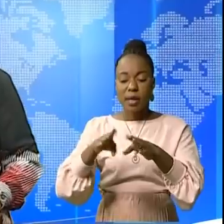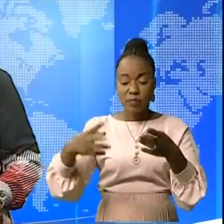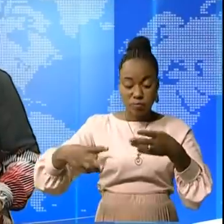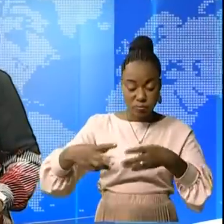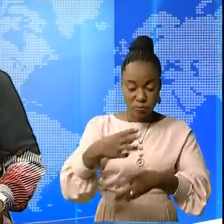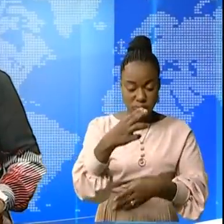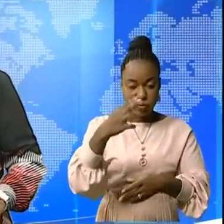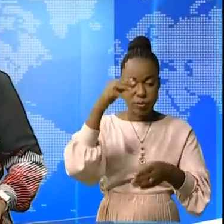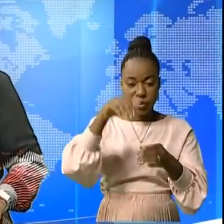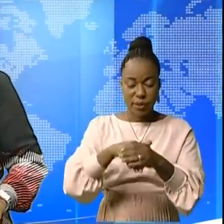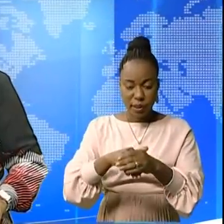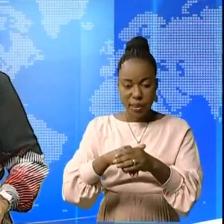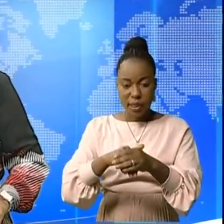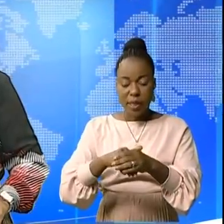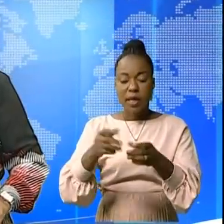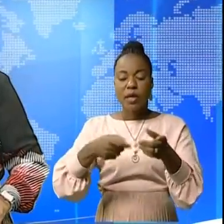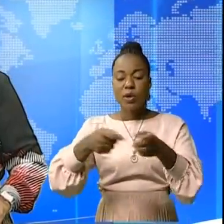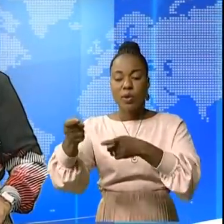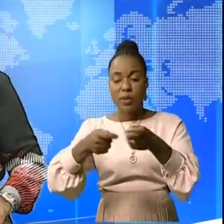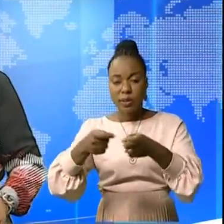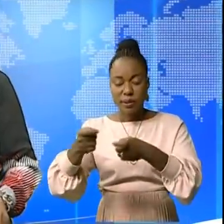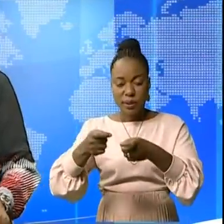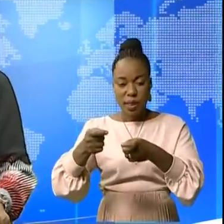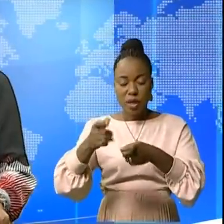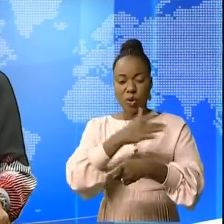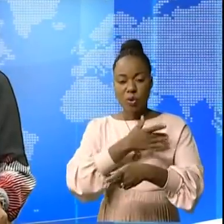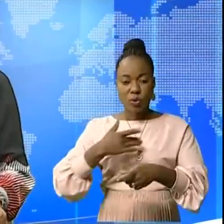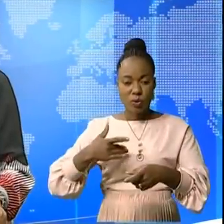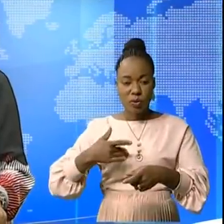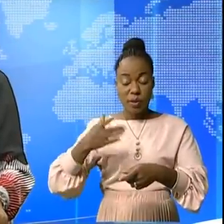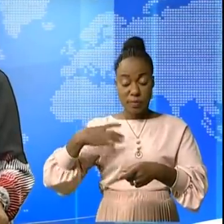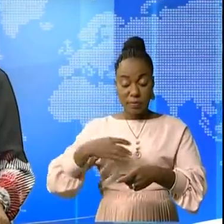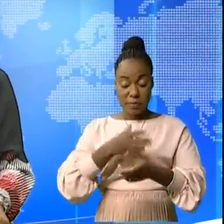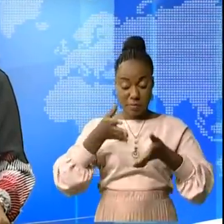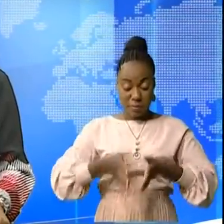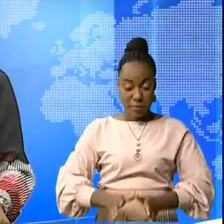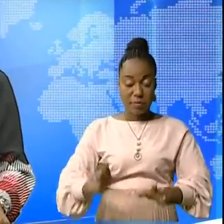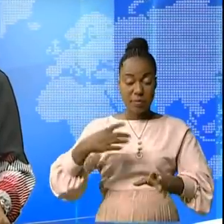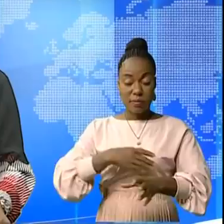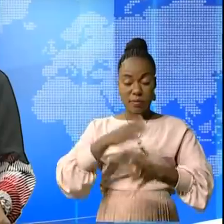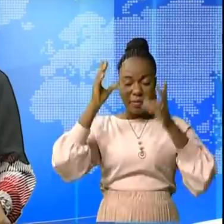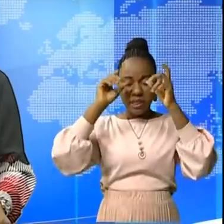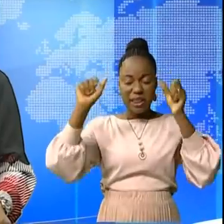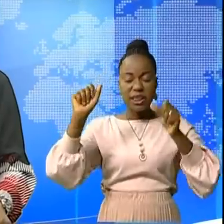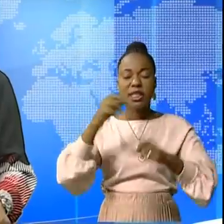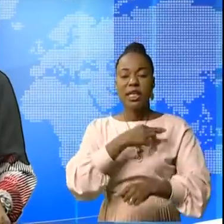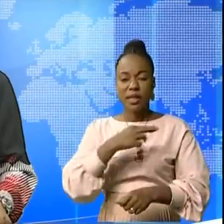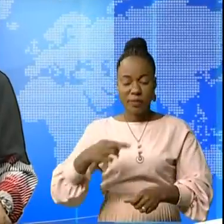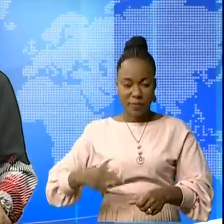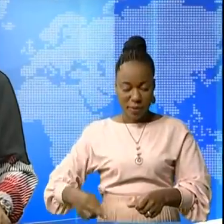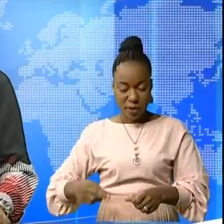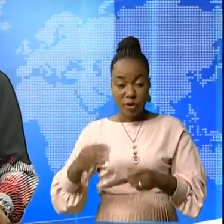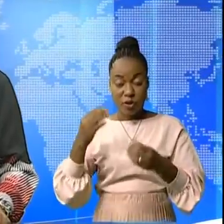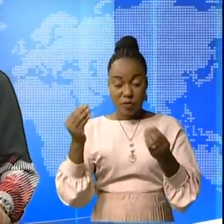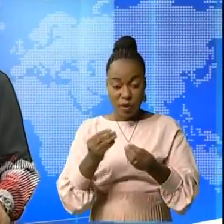au nom de Marthe Kassalou, maire biologique du chef de l'Etat. La Mikalaï est une cité dans le territoire des Kazumba au